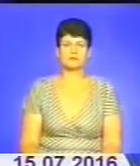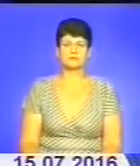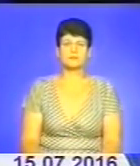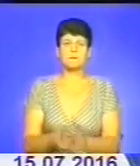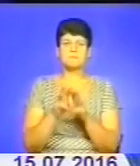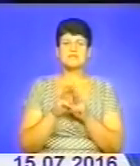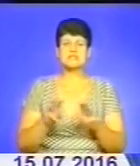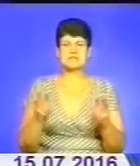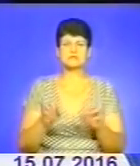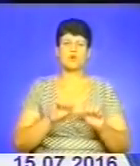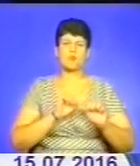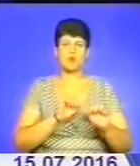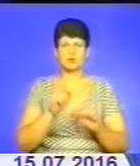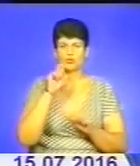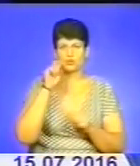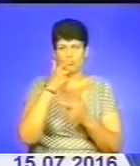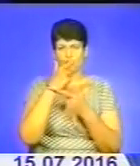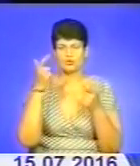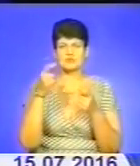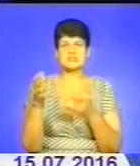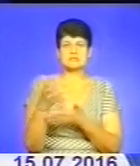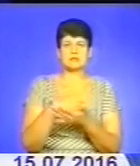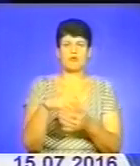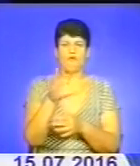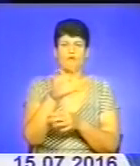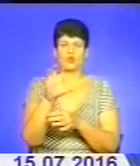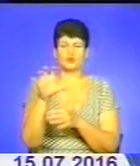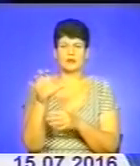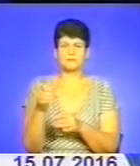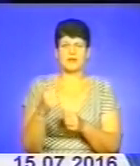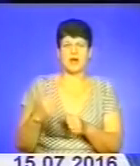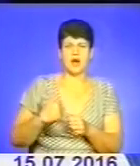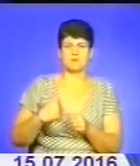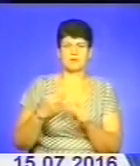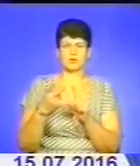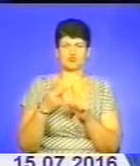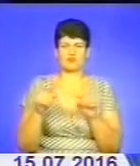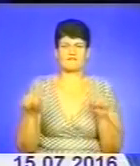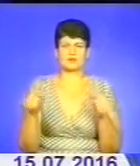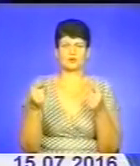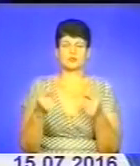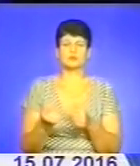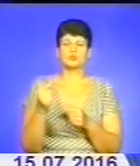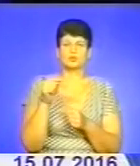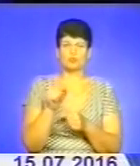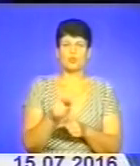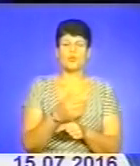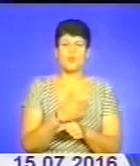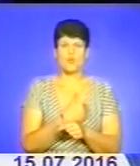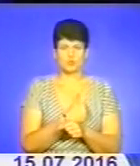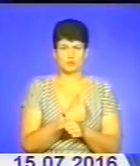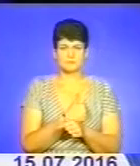Міністерство оборони України оголошує збір фотографій у рамках проєкту «Армія. Друге відродження». Таким чином, хочуть